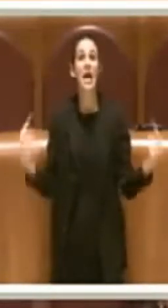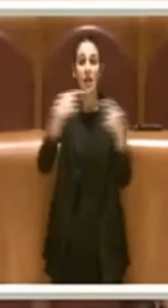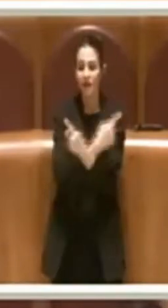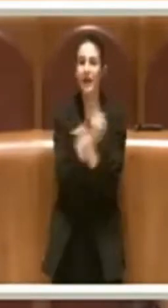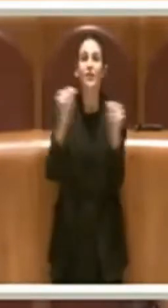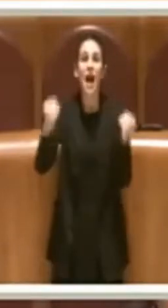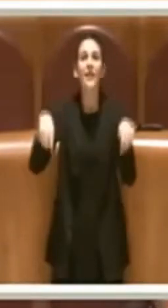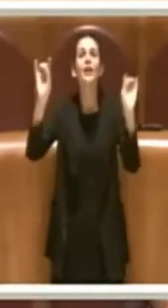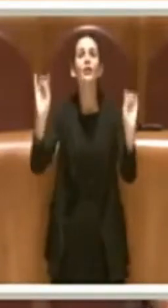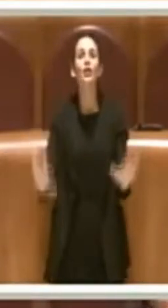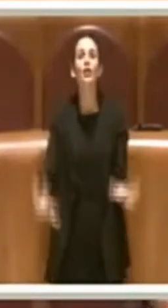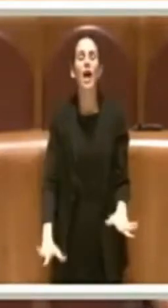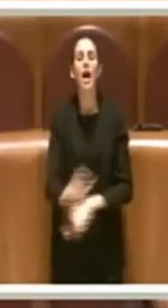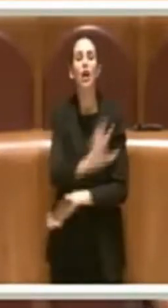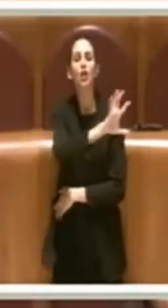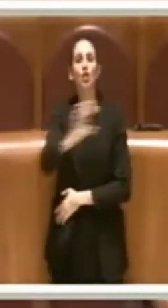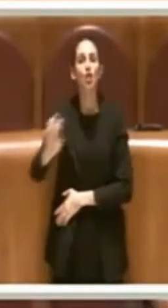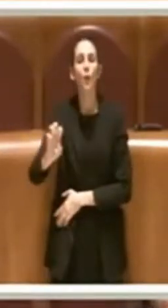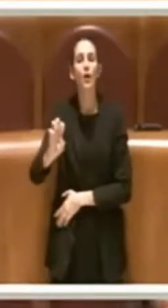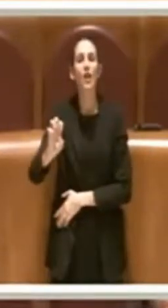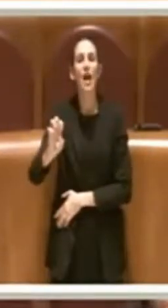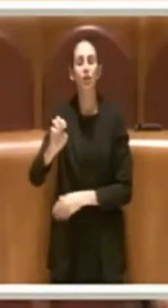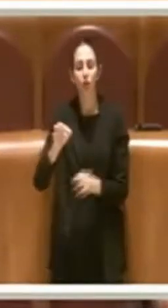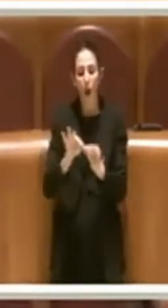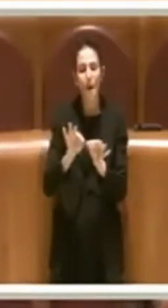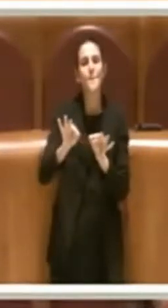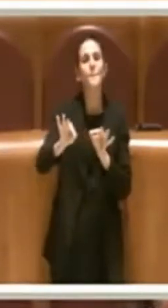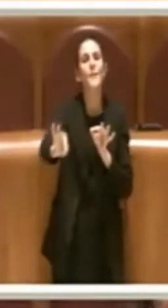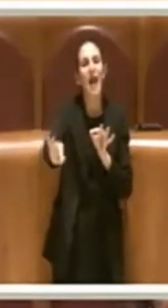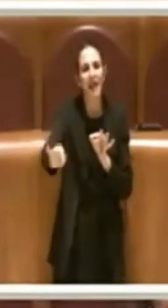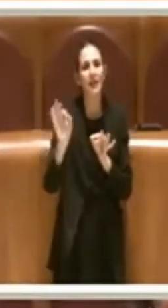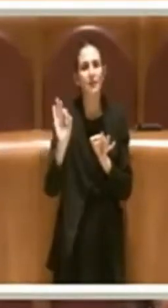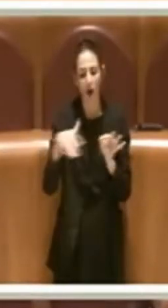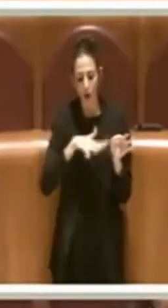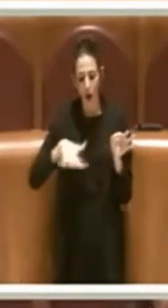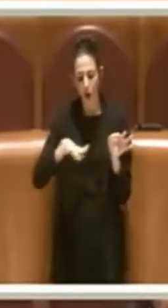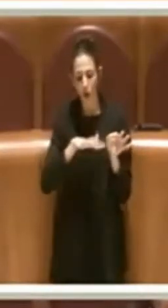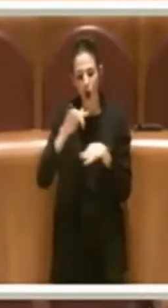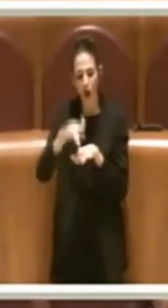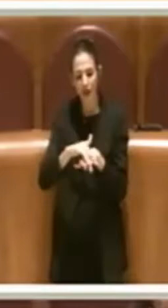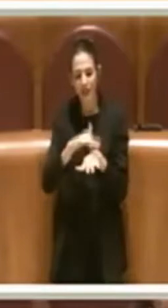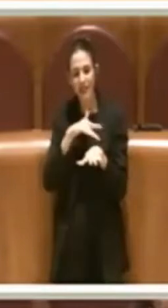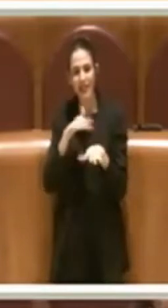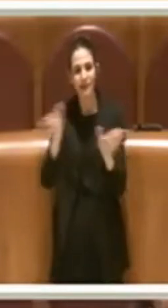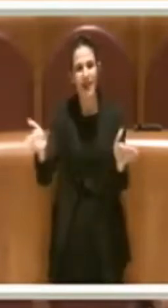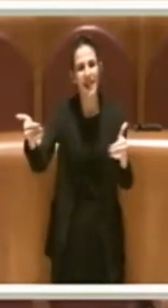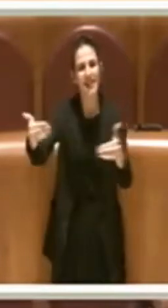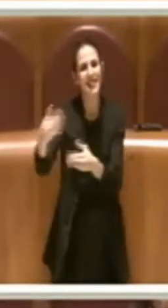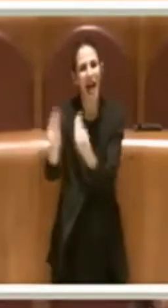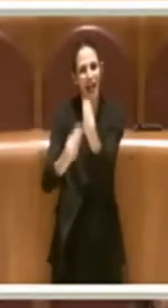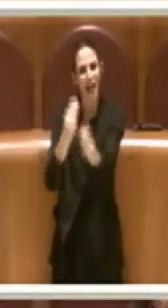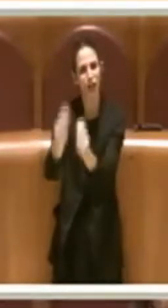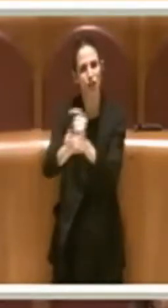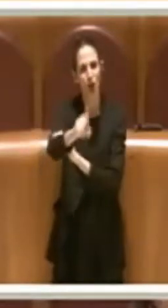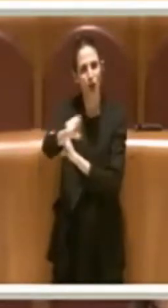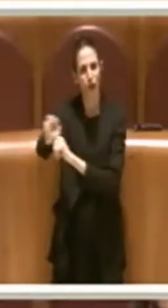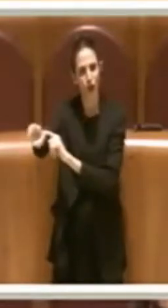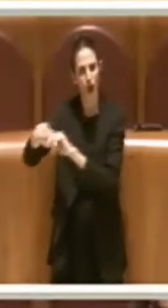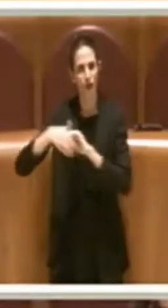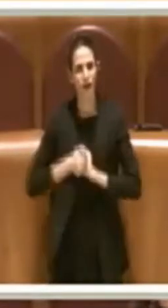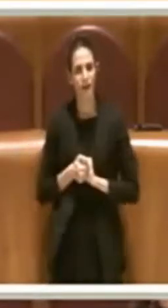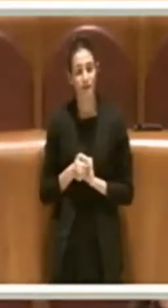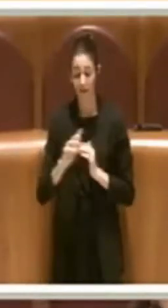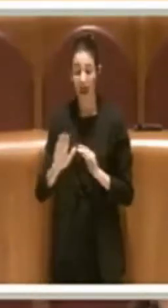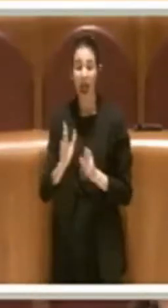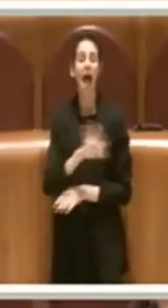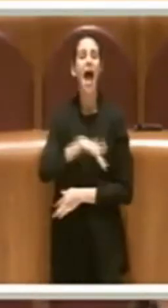averlo. Cinquecento metri devono intercorrere tra un luogo sensibile e una sala da gioco. Altre novità che